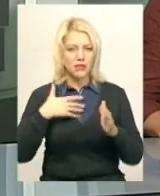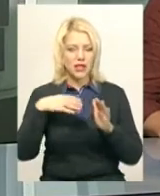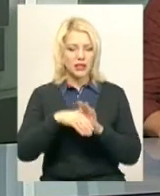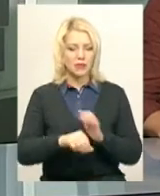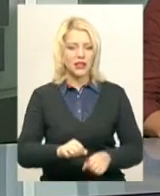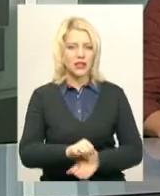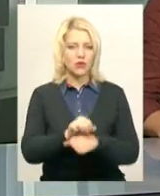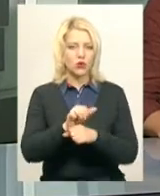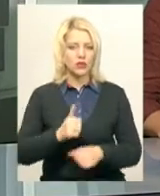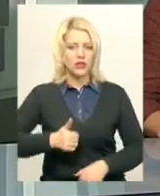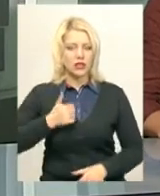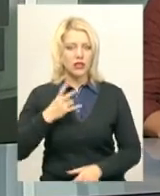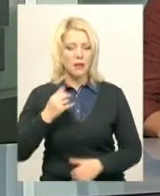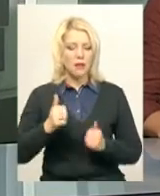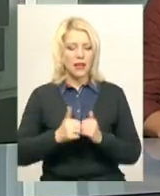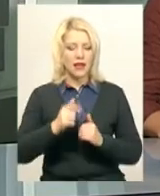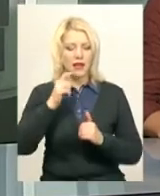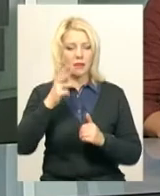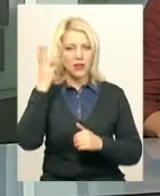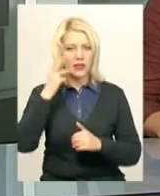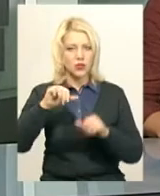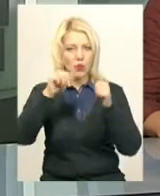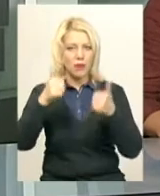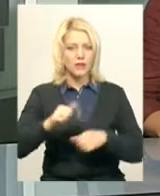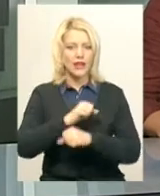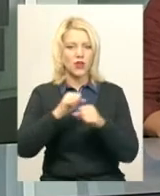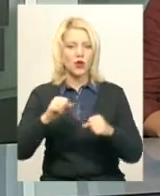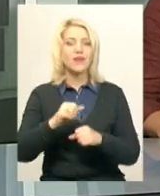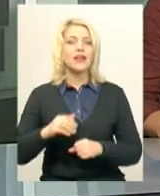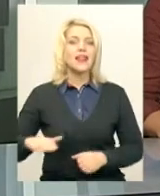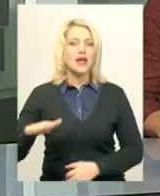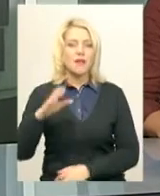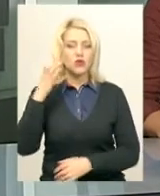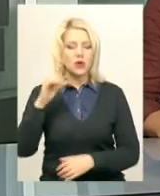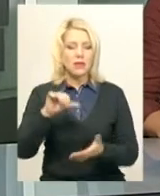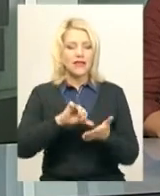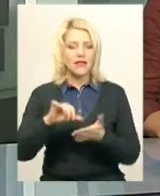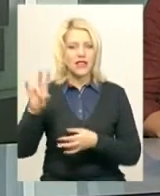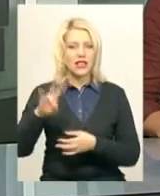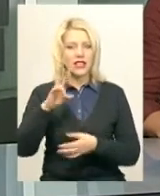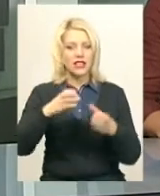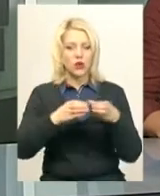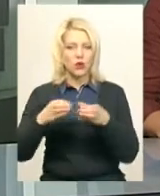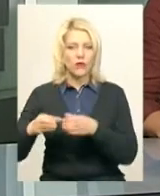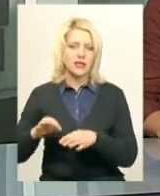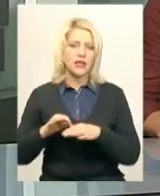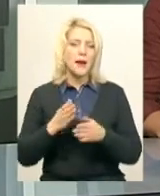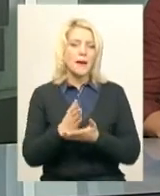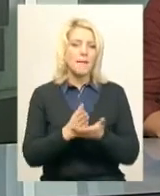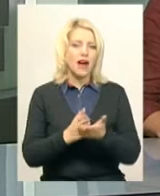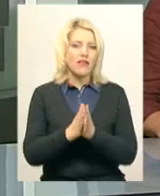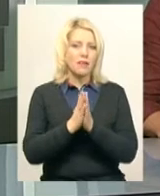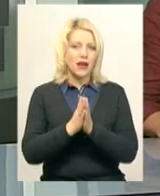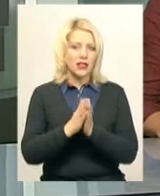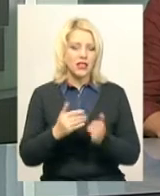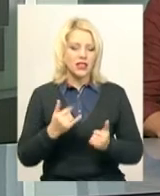Революції Гідності. Біля Хмельницького пам'ятника Героїв Небесної Сотні представники релігійних конфесій правили панахиди. Хвилини й мовчання